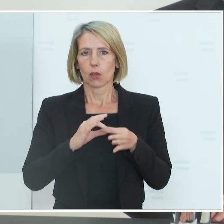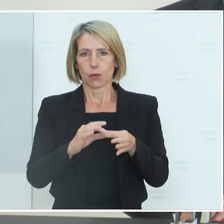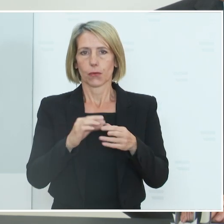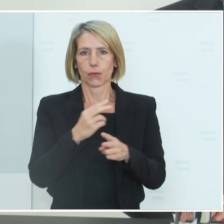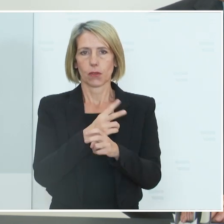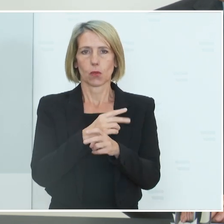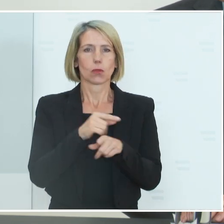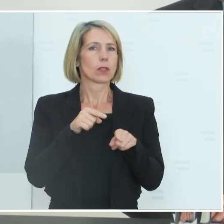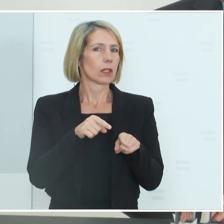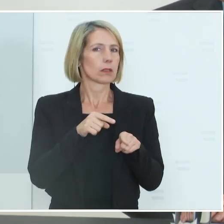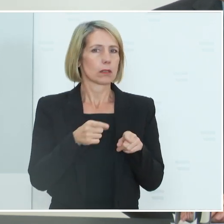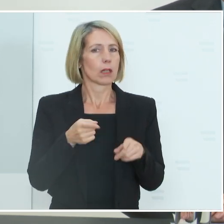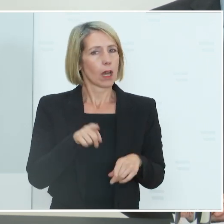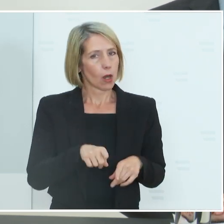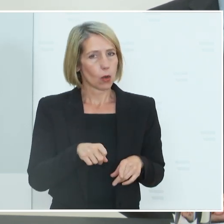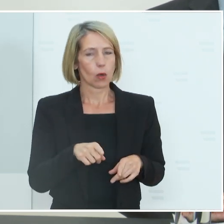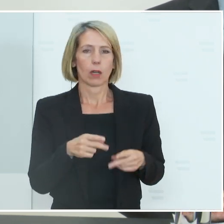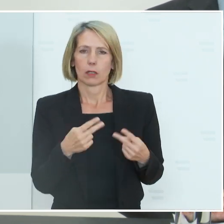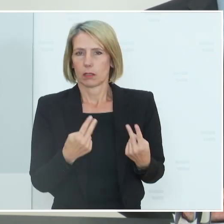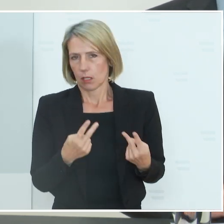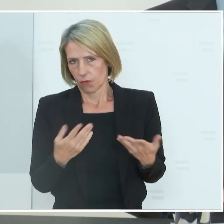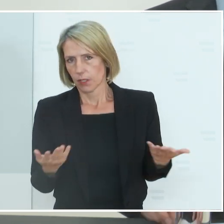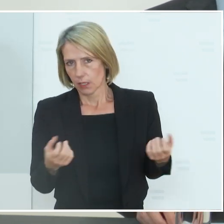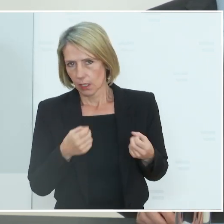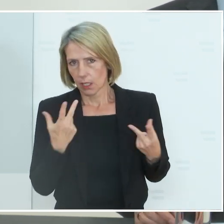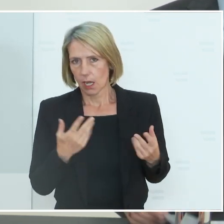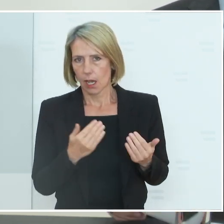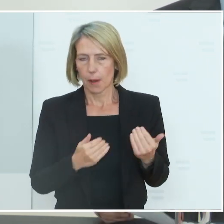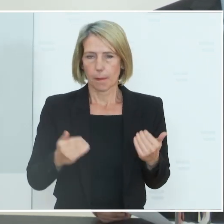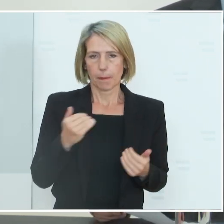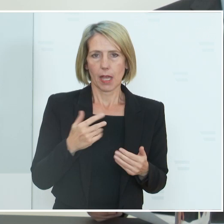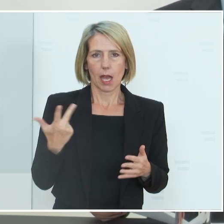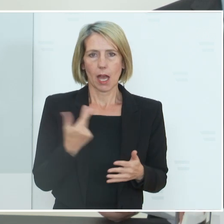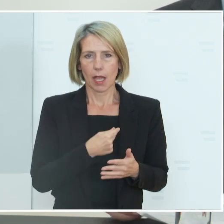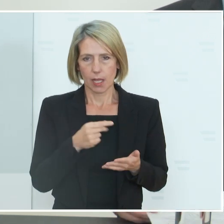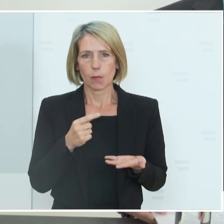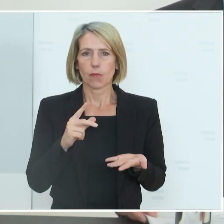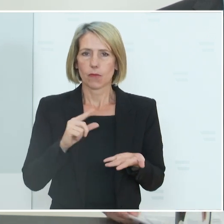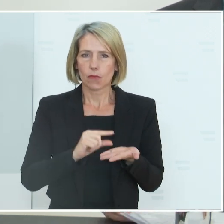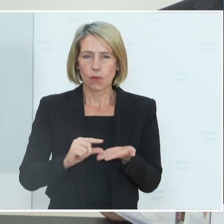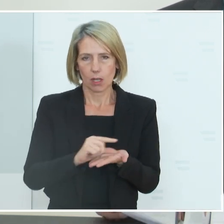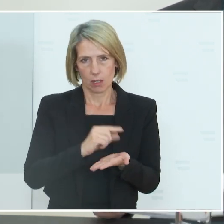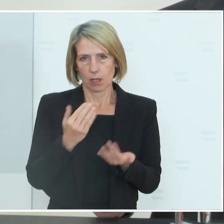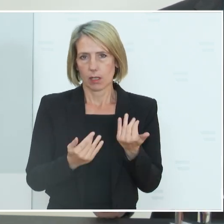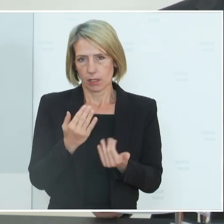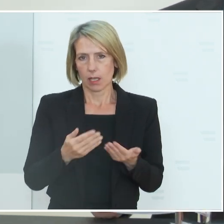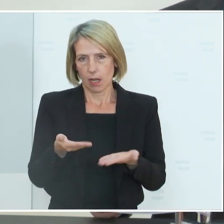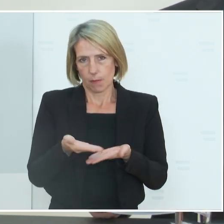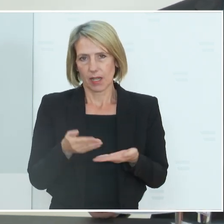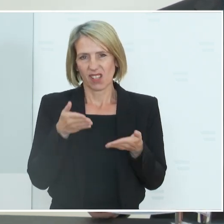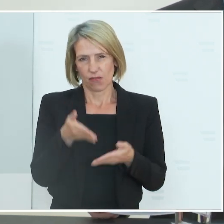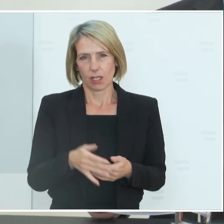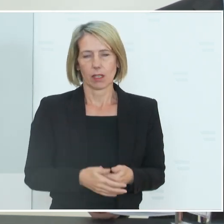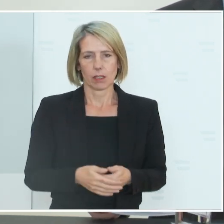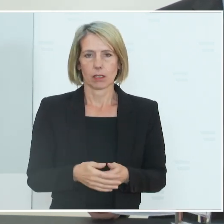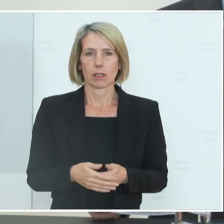uns auch – und das ist natürlich wesentlich – uns zu einer höheren Durchimpfungsrate bringen wird und damit in Richtung